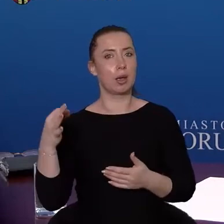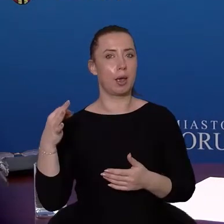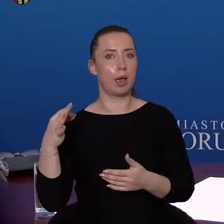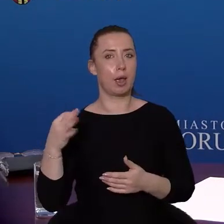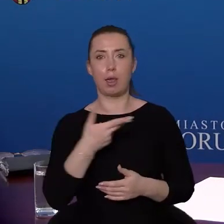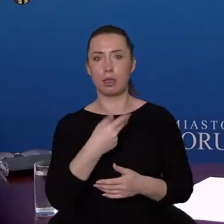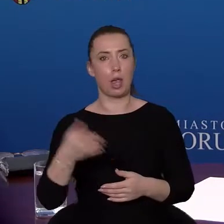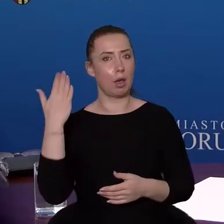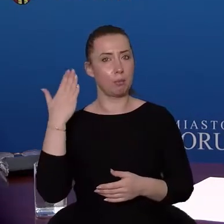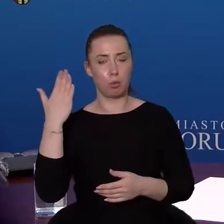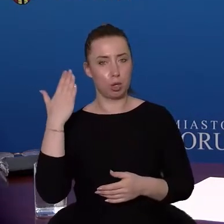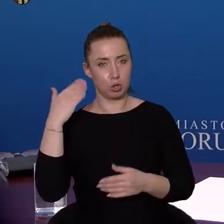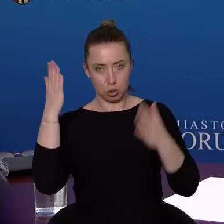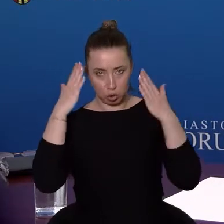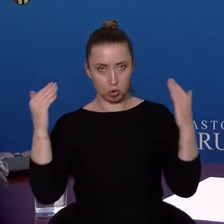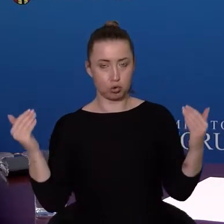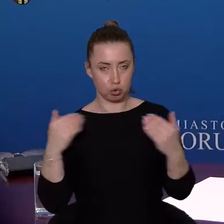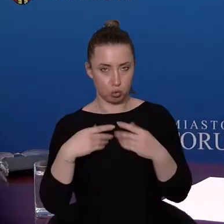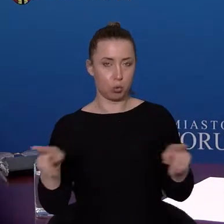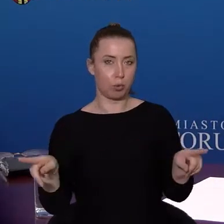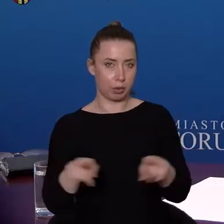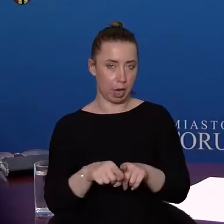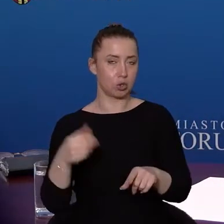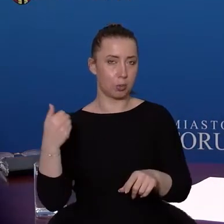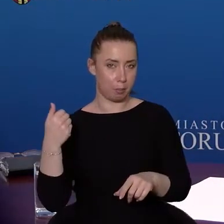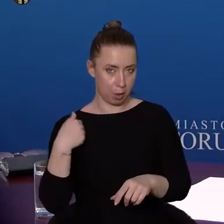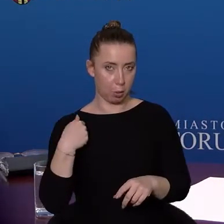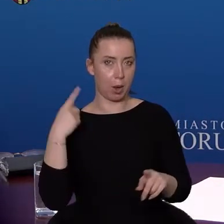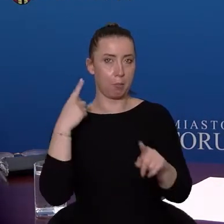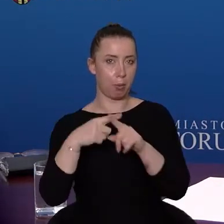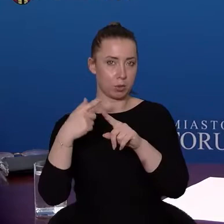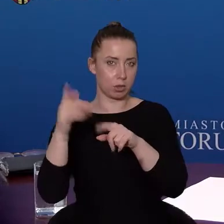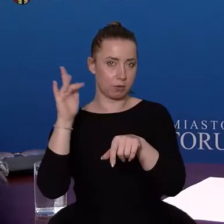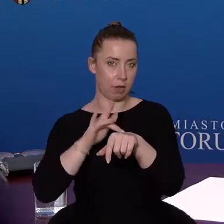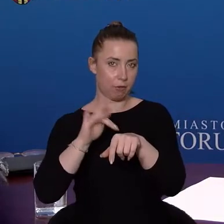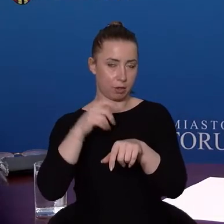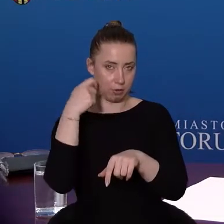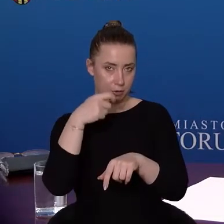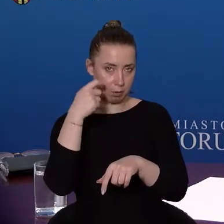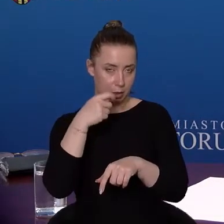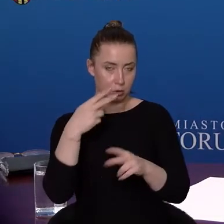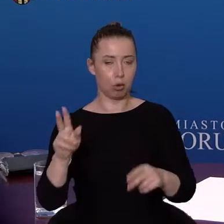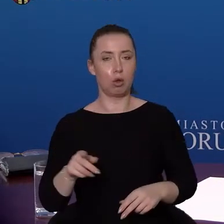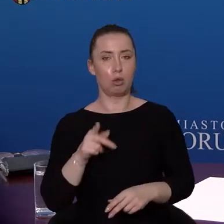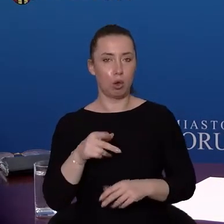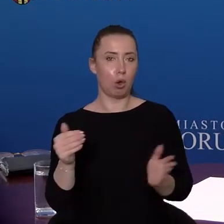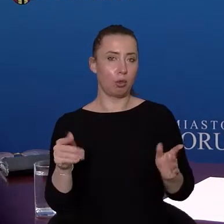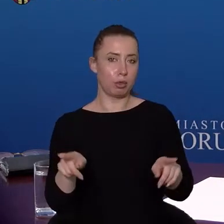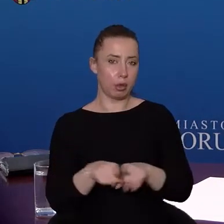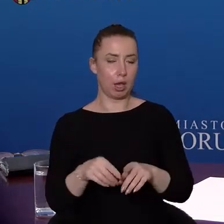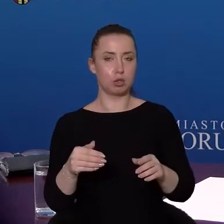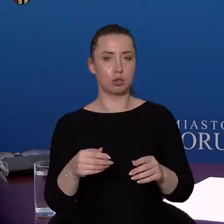są, to są dane z dnia dzisiejszego, stwierdzone są przypadki, kiedy musiała być działalność bądź